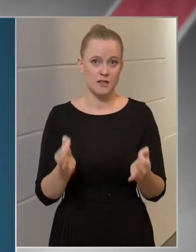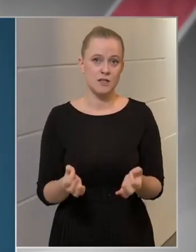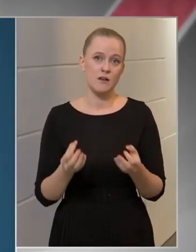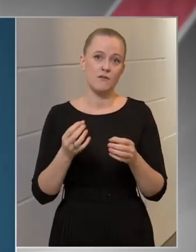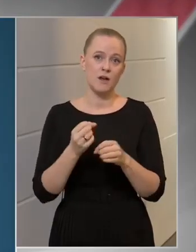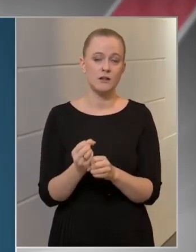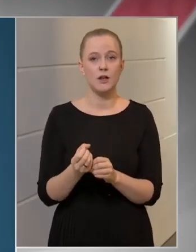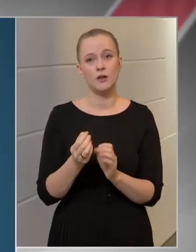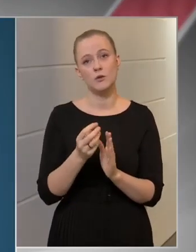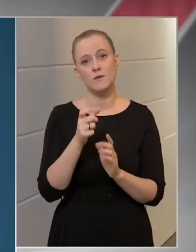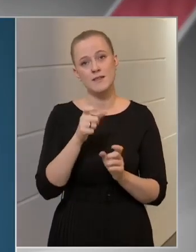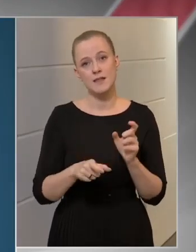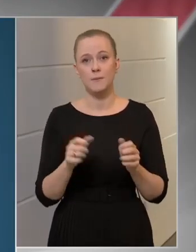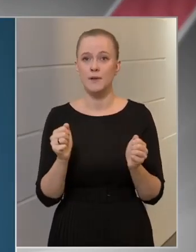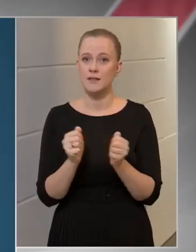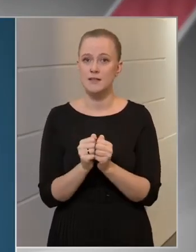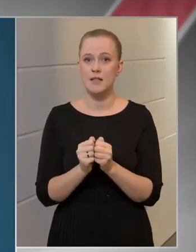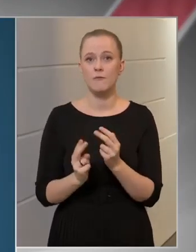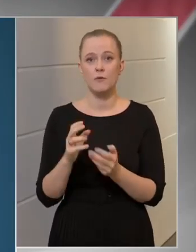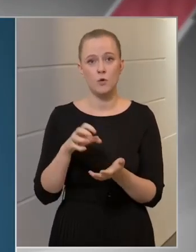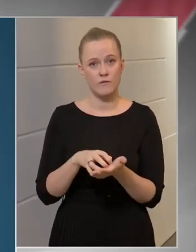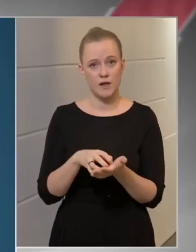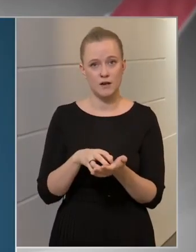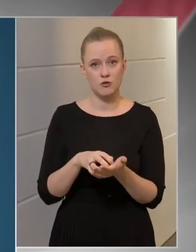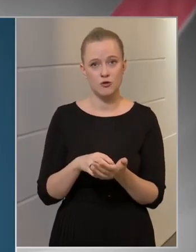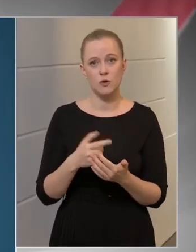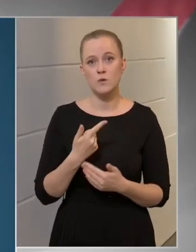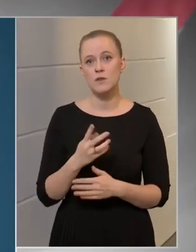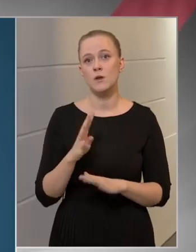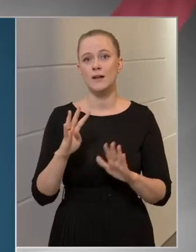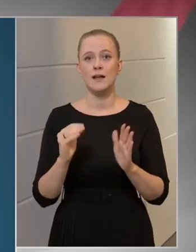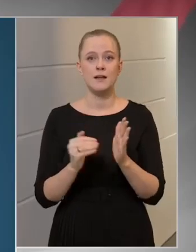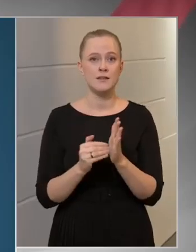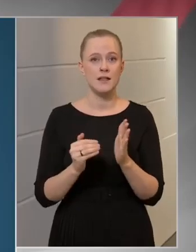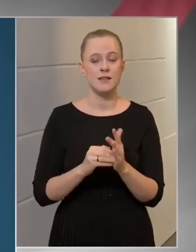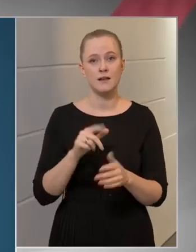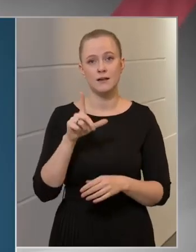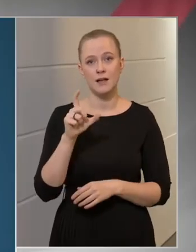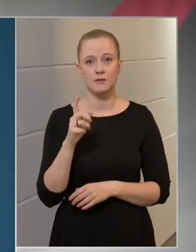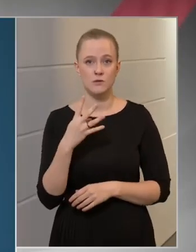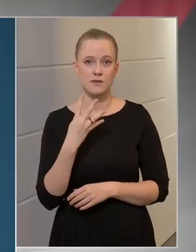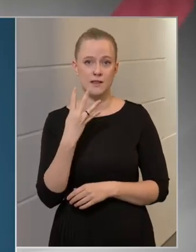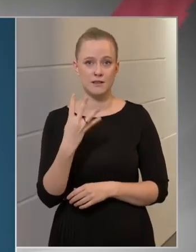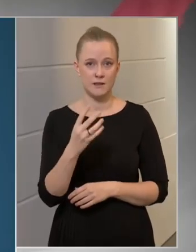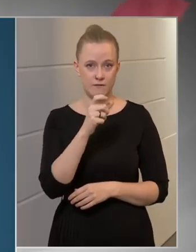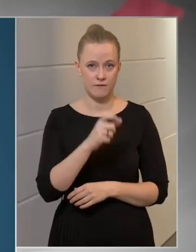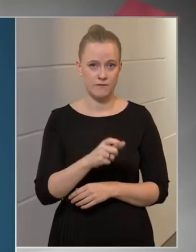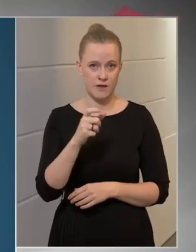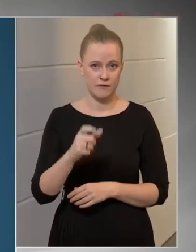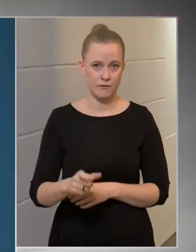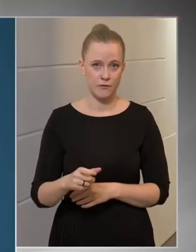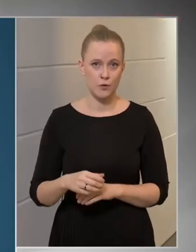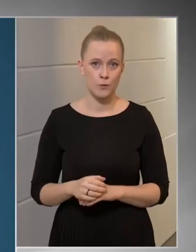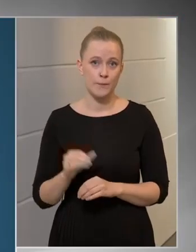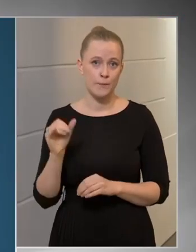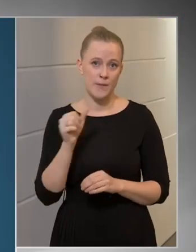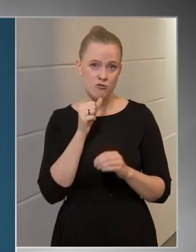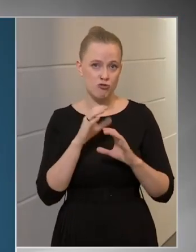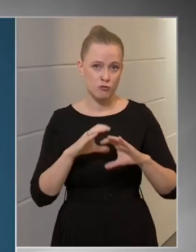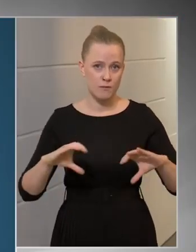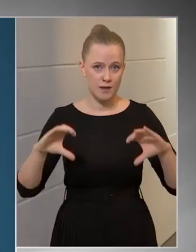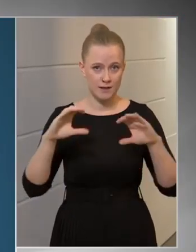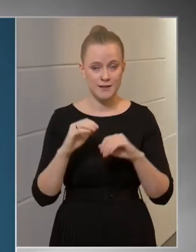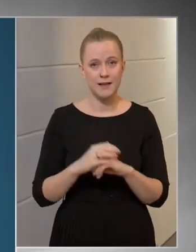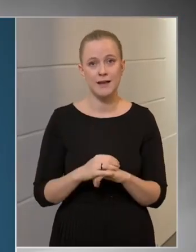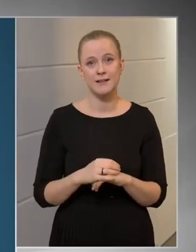személyeknek a száma a fővárosban 29.240 fő, Pest megyében